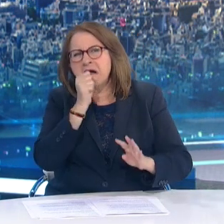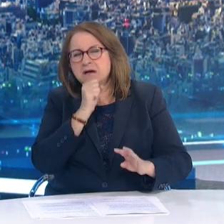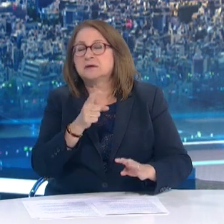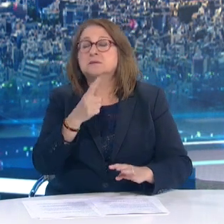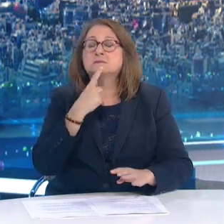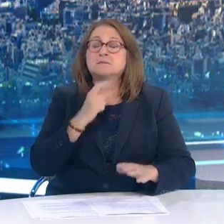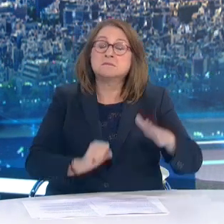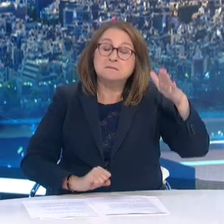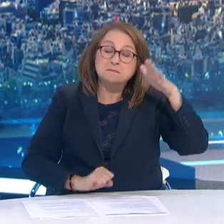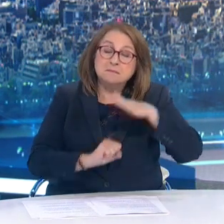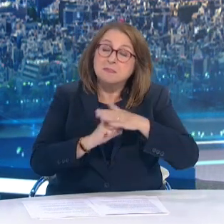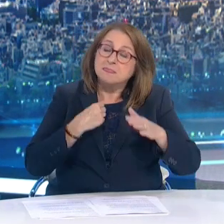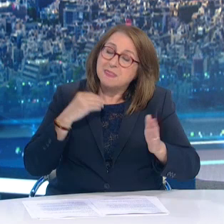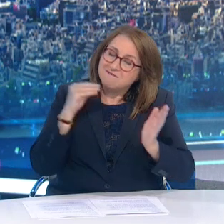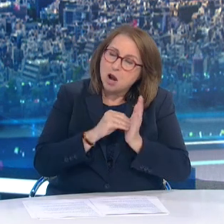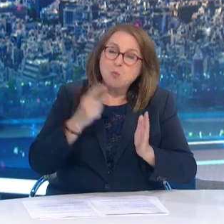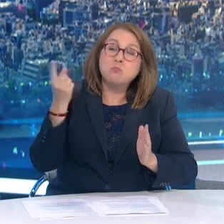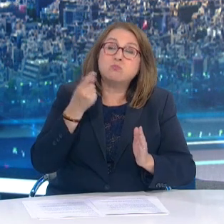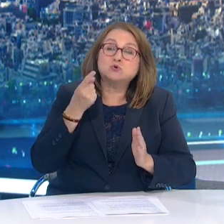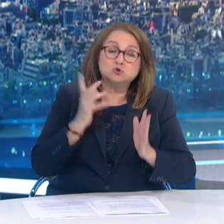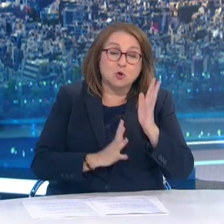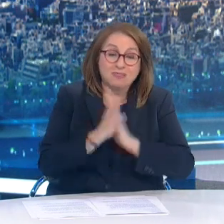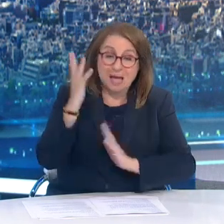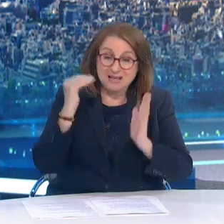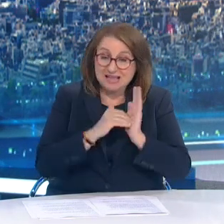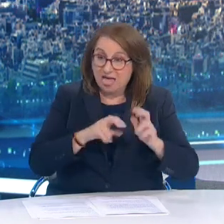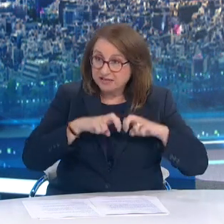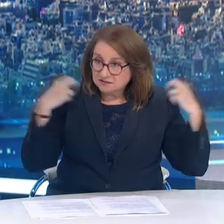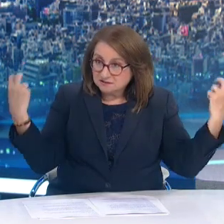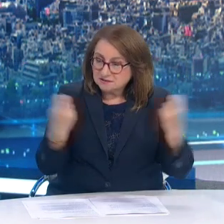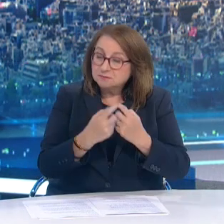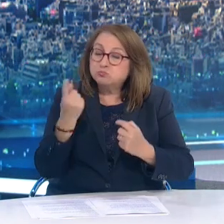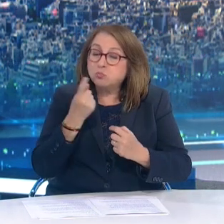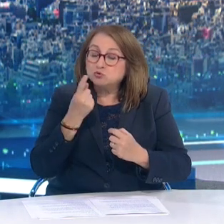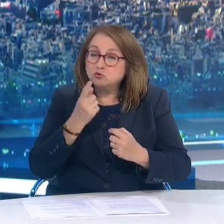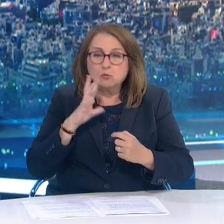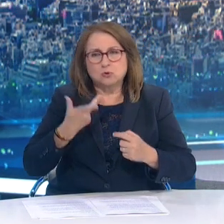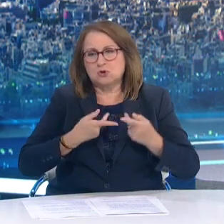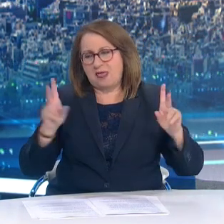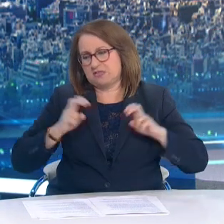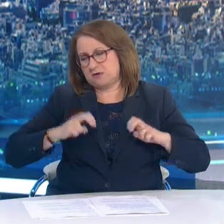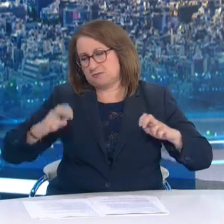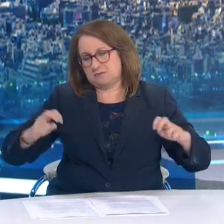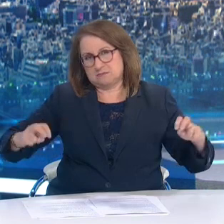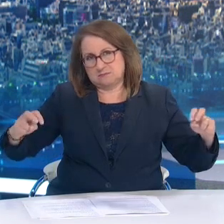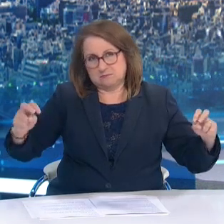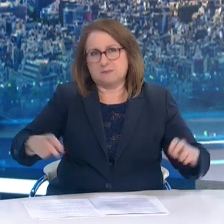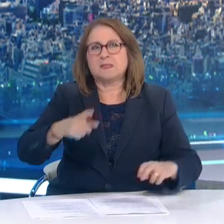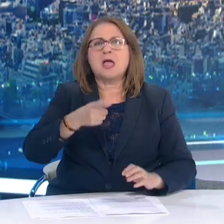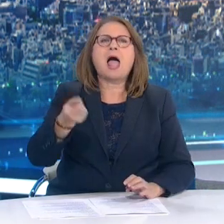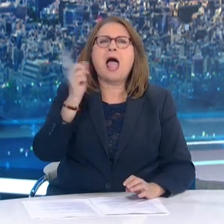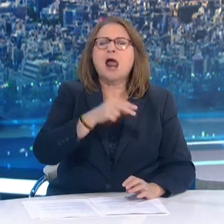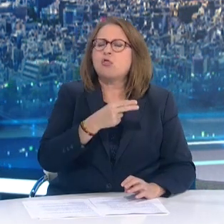καθήμενους Προτελευταία ερώτηση που μας θέτουν Τα υπέθρια και τα κλειστά κέντρα διασκέδας θα εξυπηρετούν και όρθιους πελάτες ή μόνο